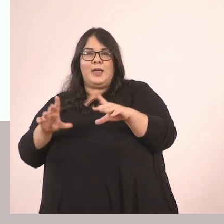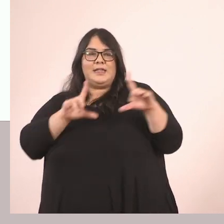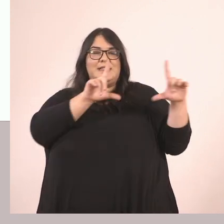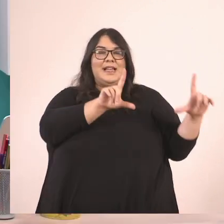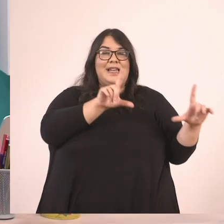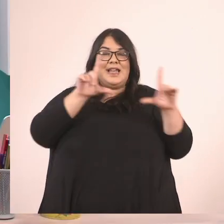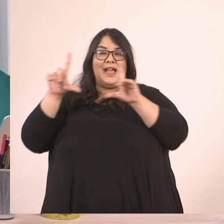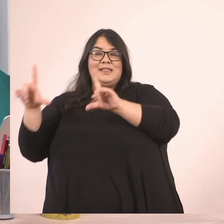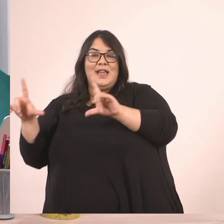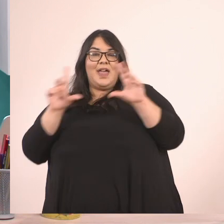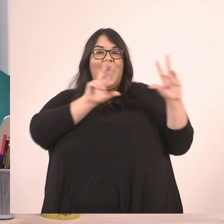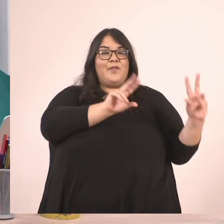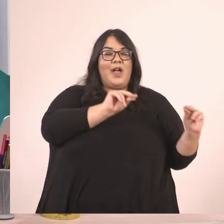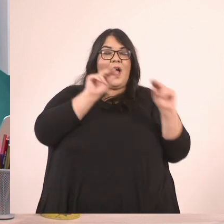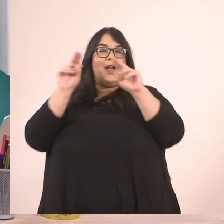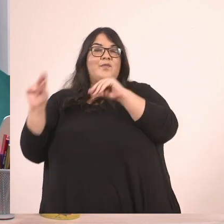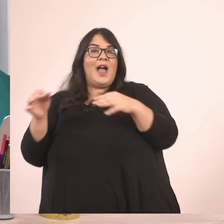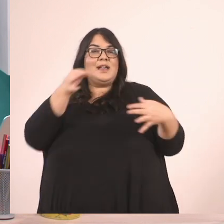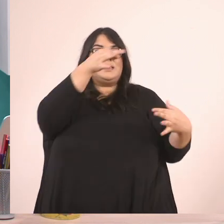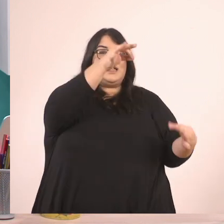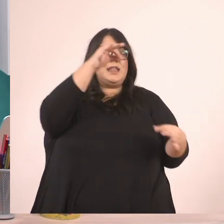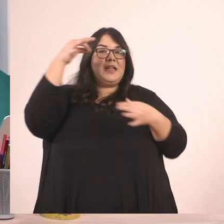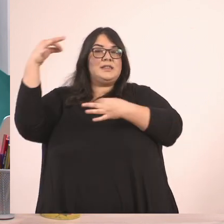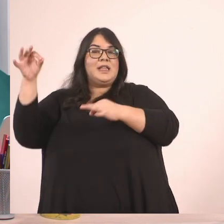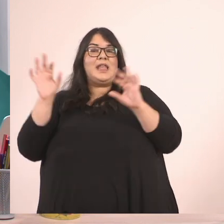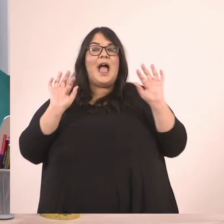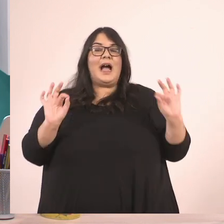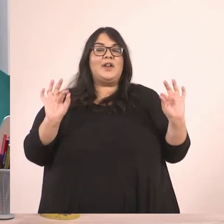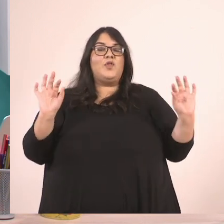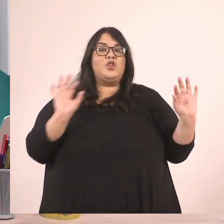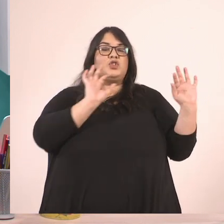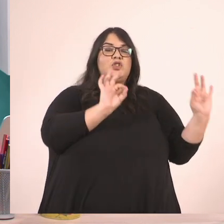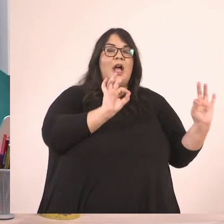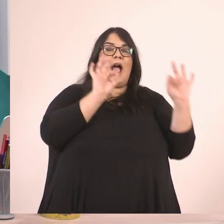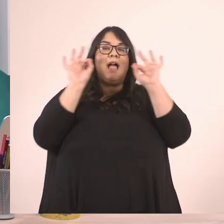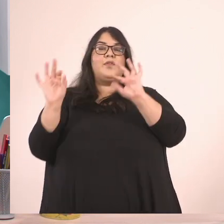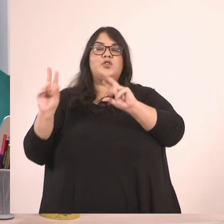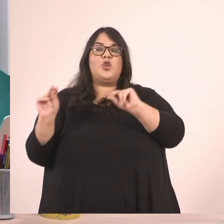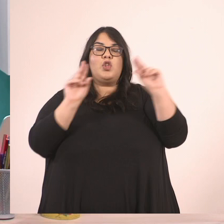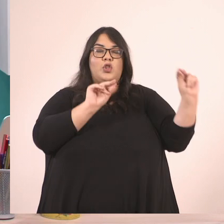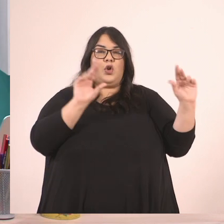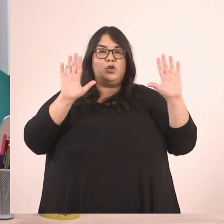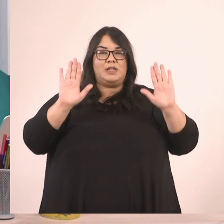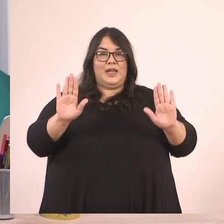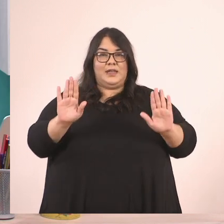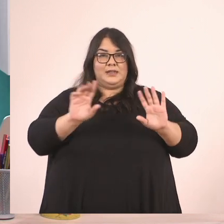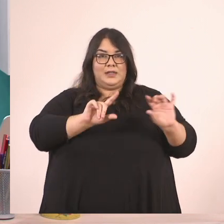ίδιας Μπορούν να είναι από το ίδιο άλμπου Πρέπει να είναι ίδιες οι σελίδες για να μπορούμε